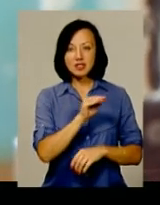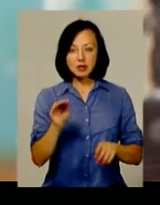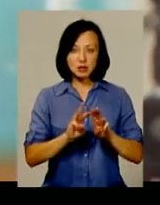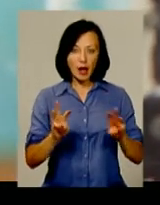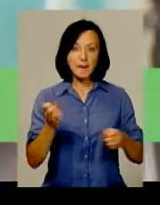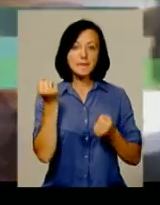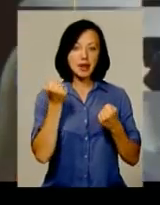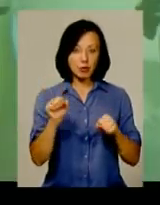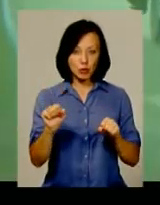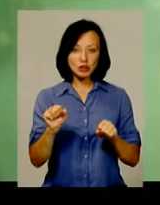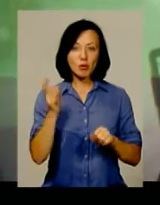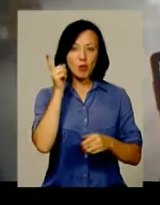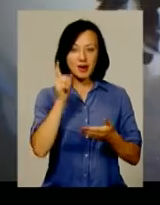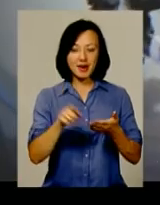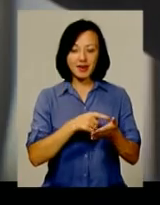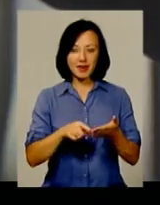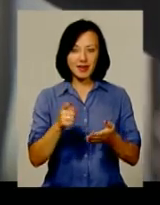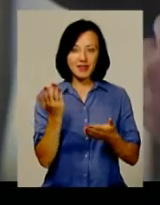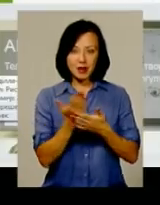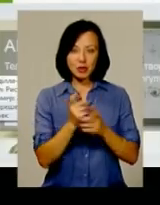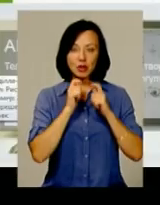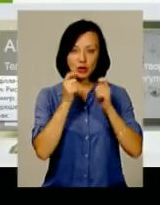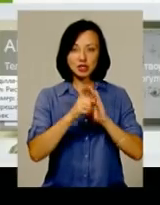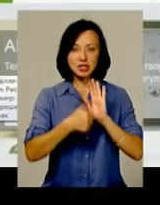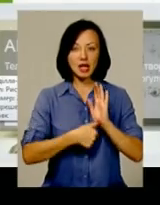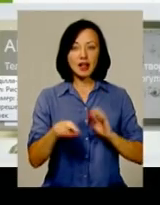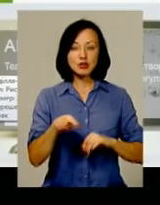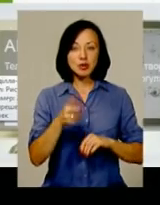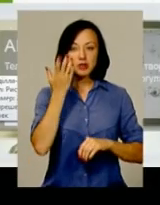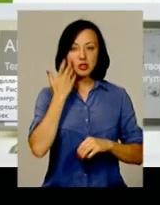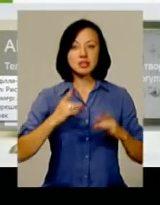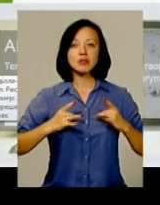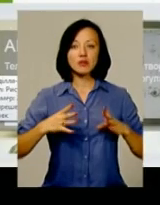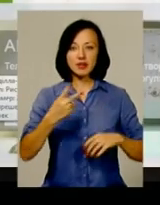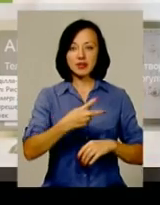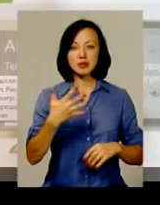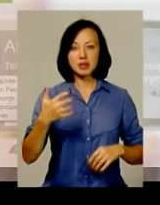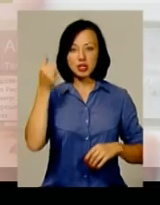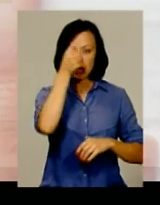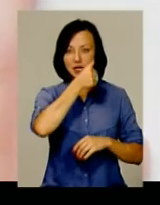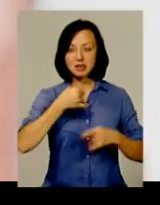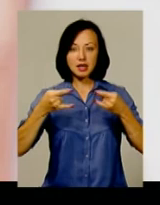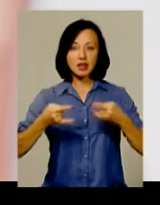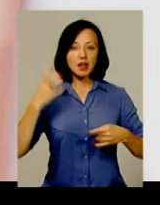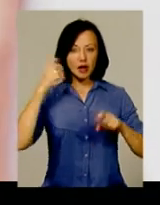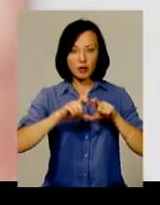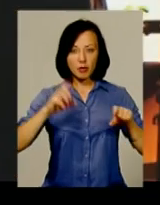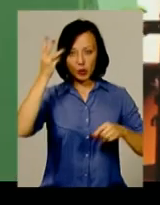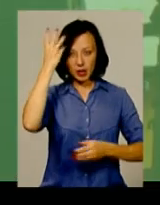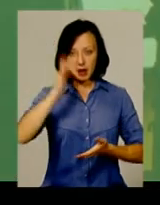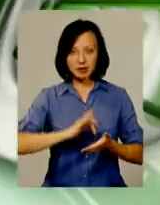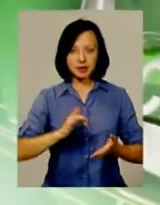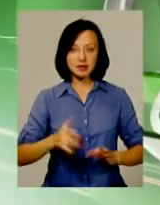А переможці фестивалю мобільних фільмів нагородять 16 листопада під час святкування 25-річчя телерадіокомпанії «Поділля